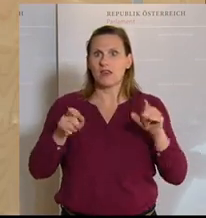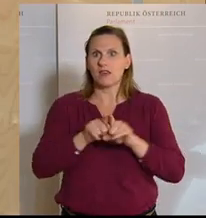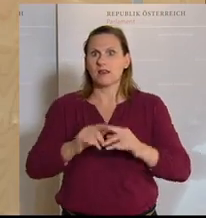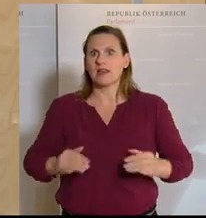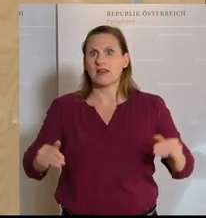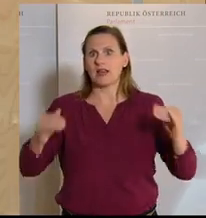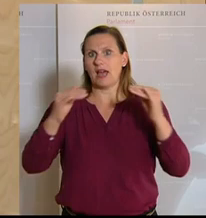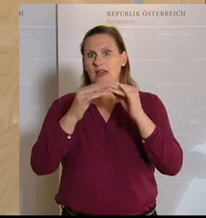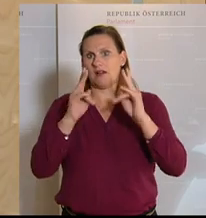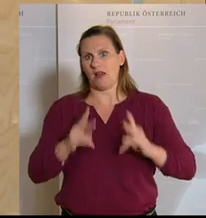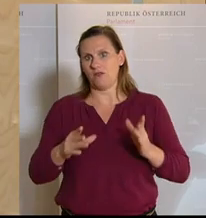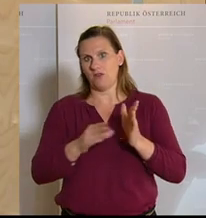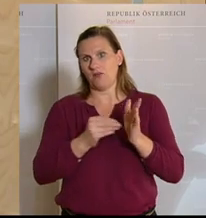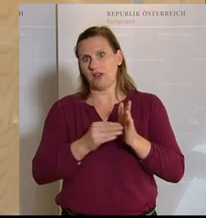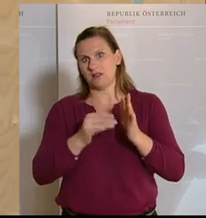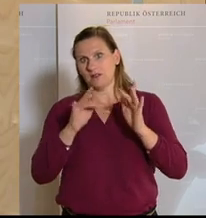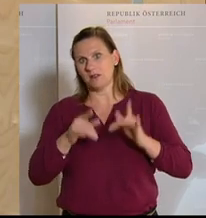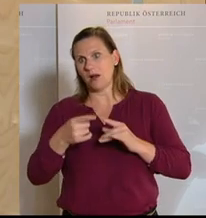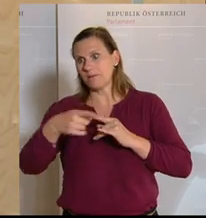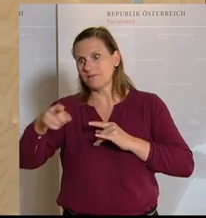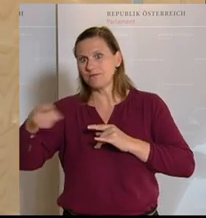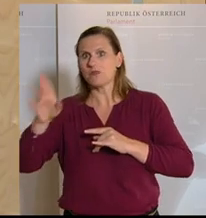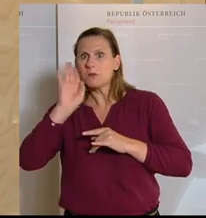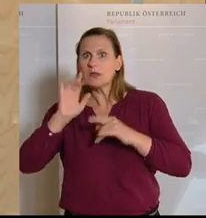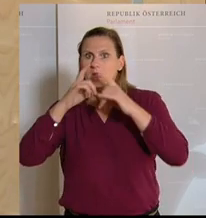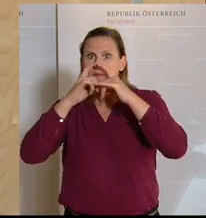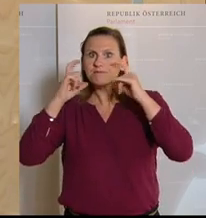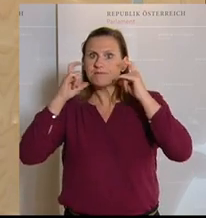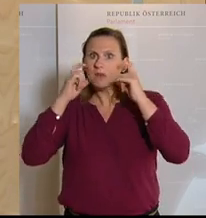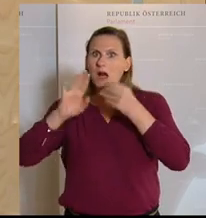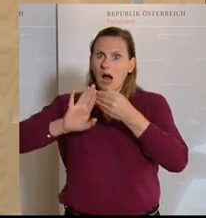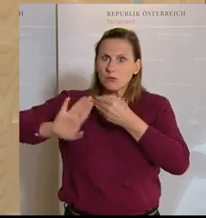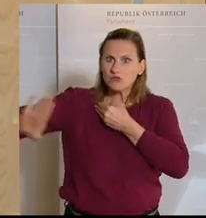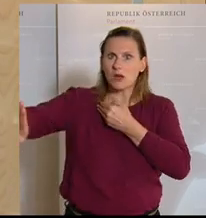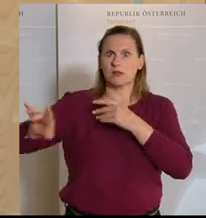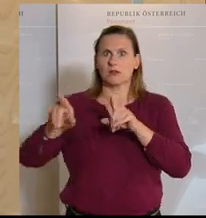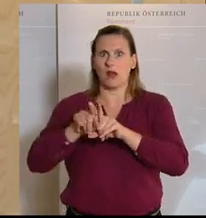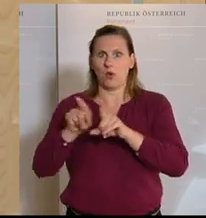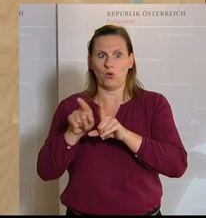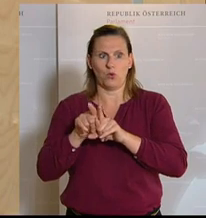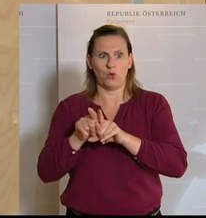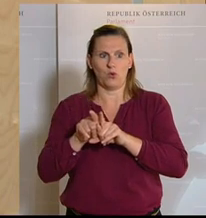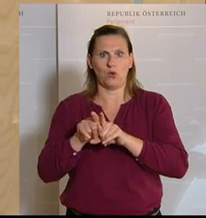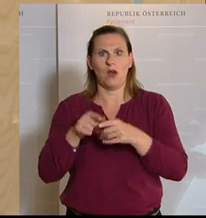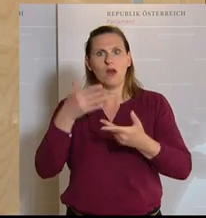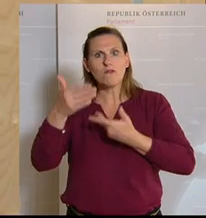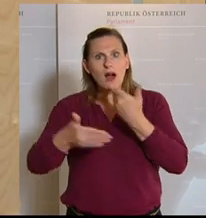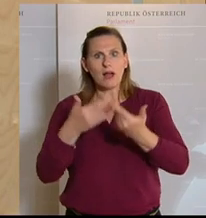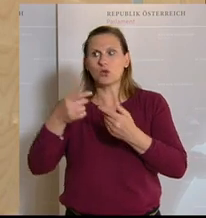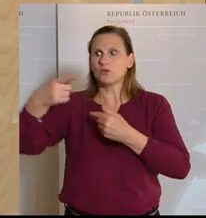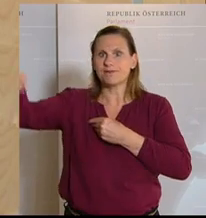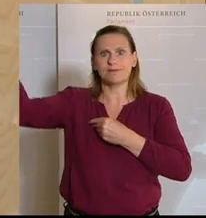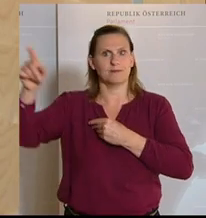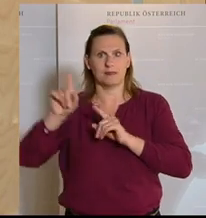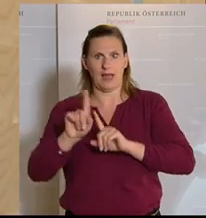verwendet werden kann, um jemanden anzuweisen, Mund-Nasen-Schutz zu tragen oder Abstand zu halten, andernfalls auch der Verhandlung verweisen zu